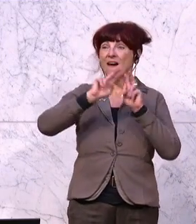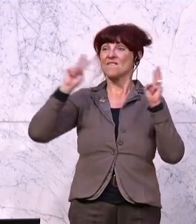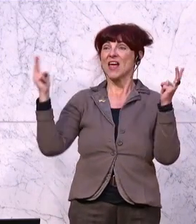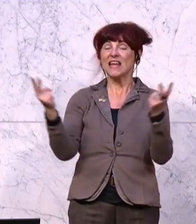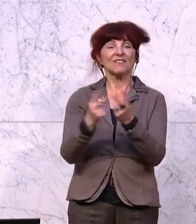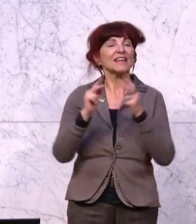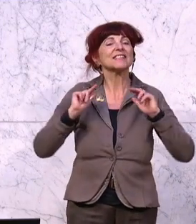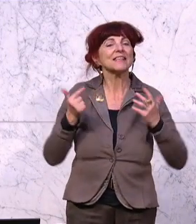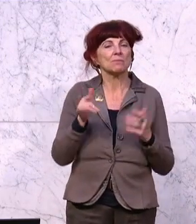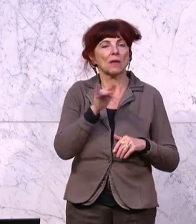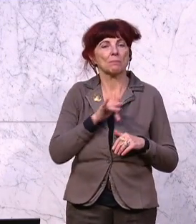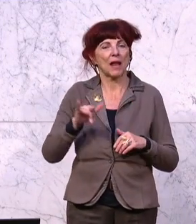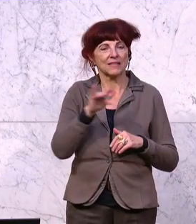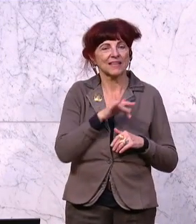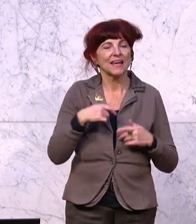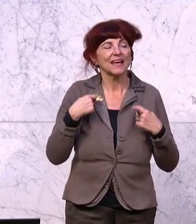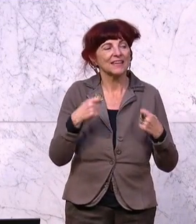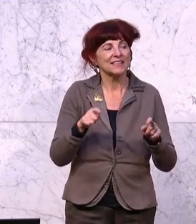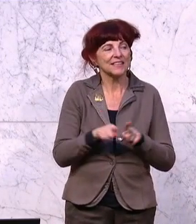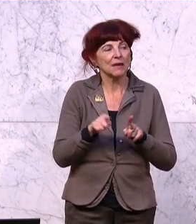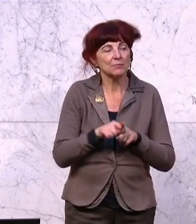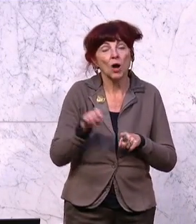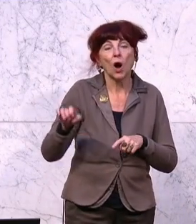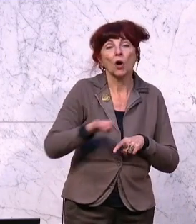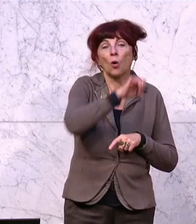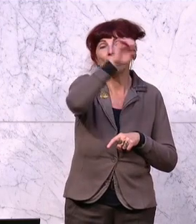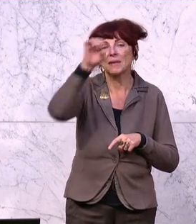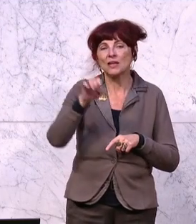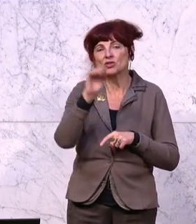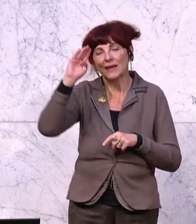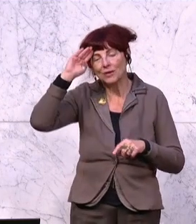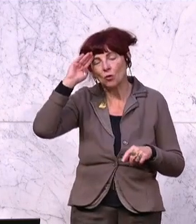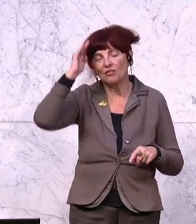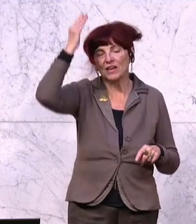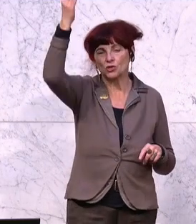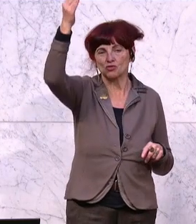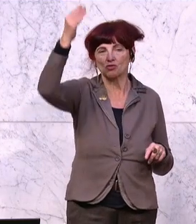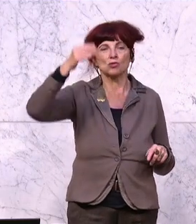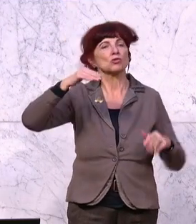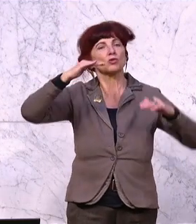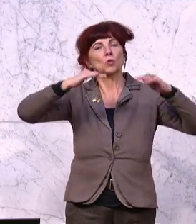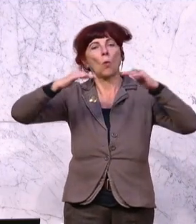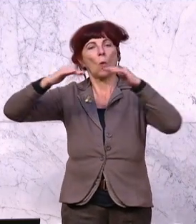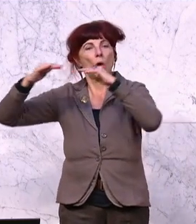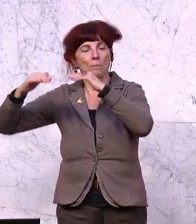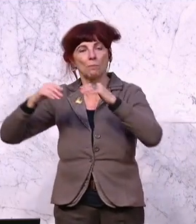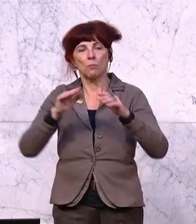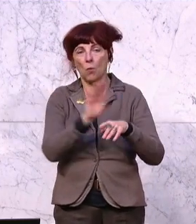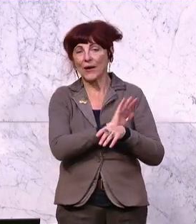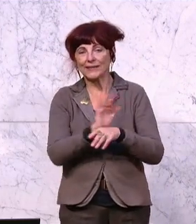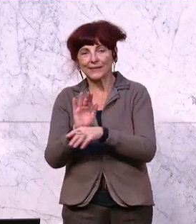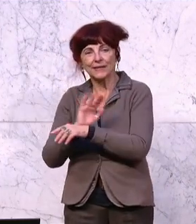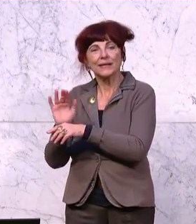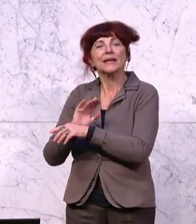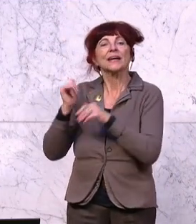European Innovation Scoreboard, wo wir das Ziel haben, unter den Top 5 vorzustoßen. Wir sind mittlerweile von 8 auf 6 und hier